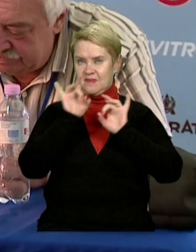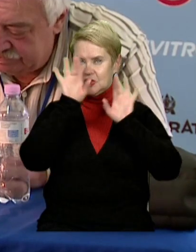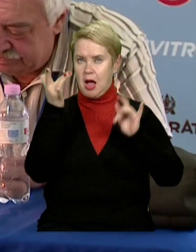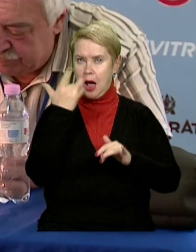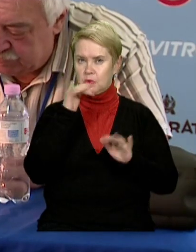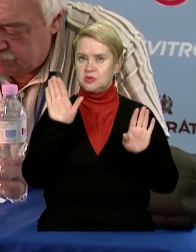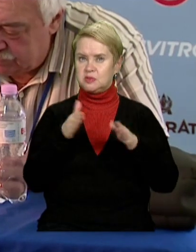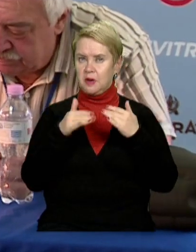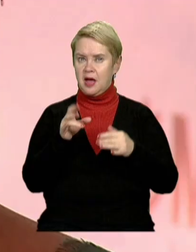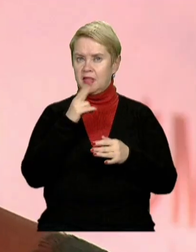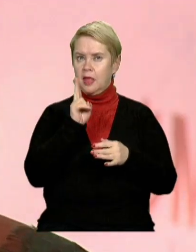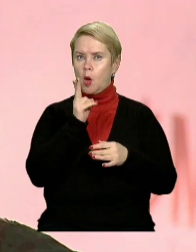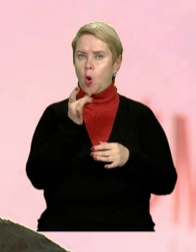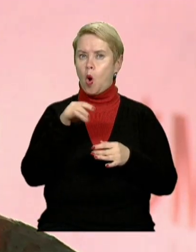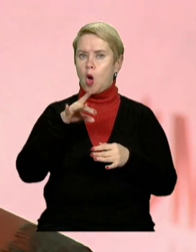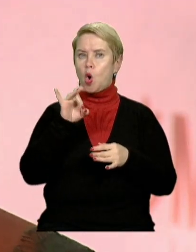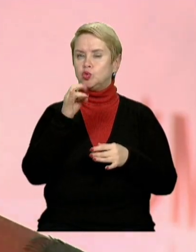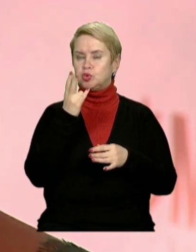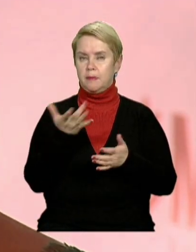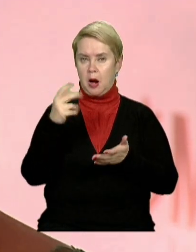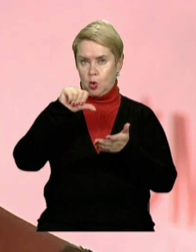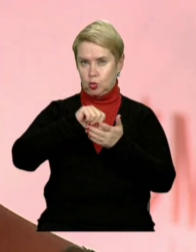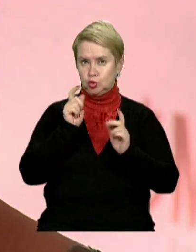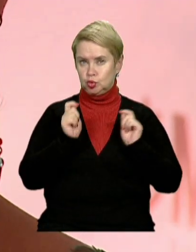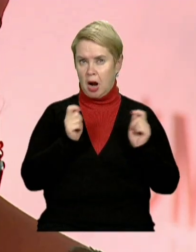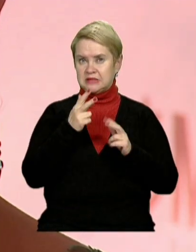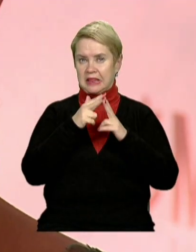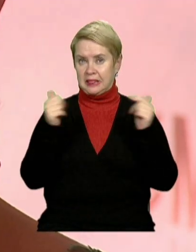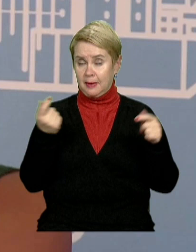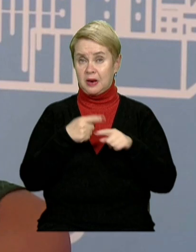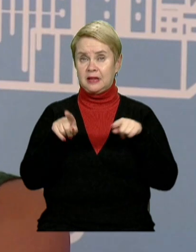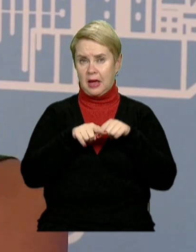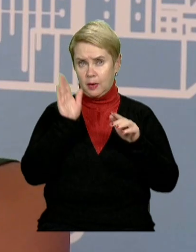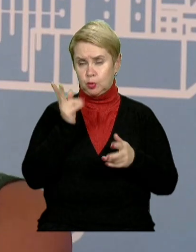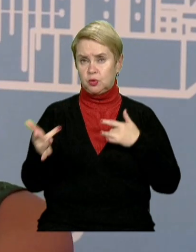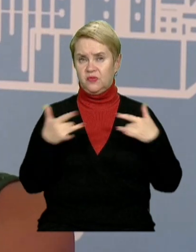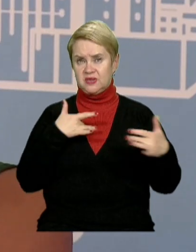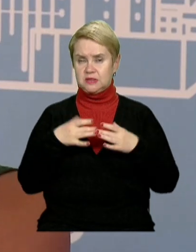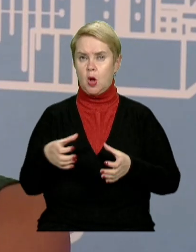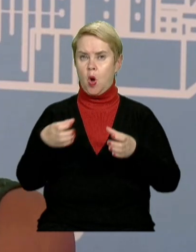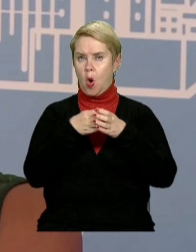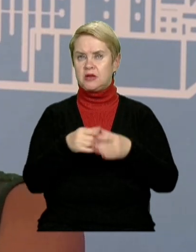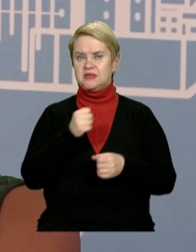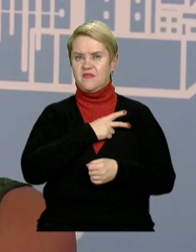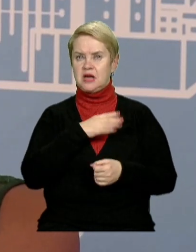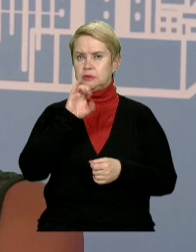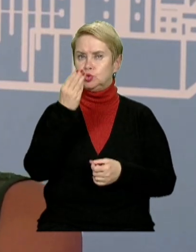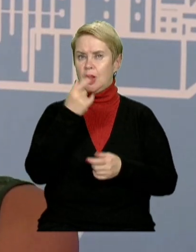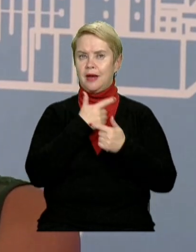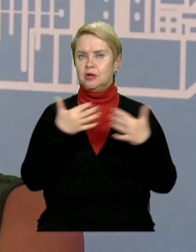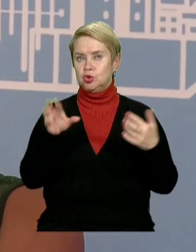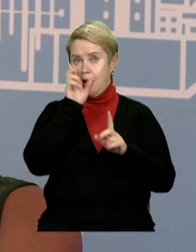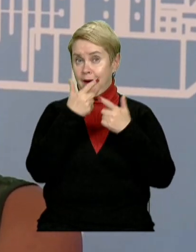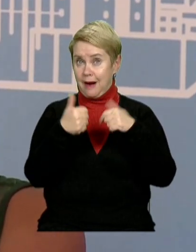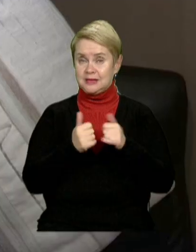американську співачку Ніколь Рошель, яка брала участь у джазі на Дніпрі. Також будуть виступати колективи із Франції, США та інших